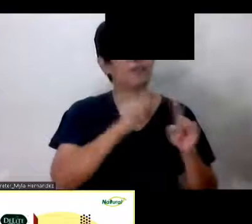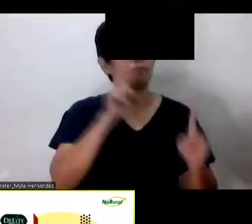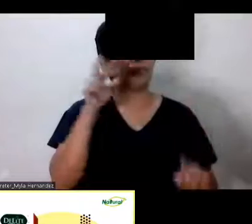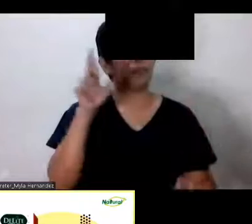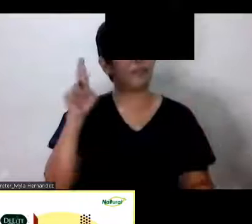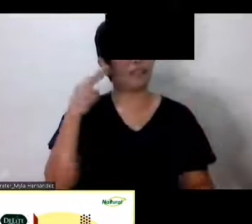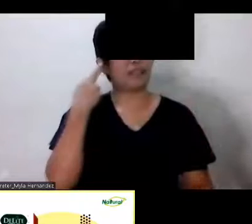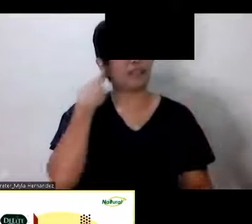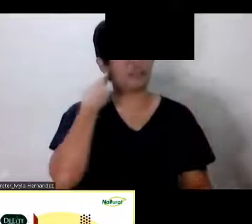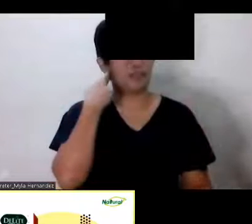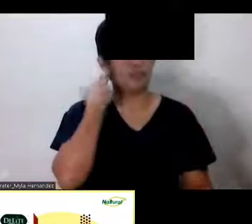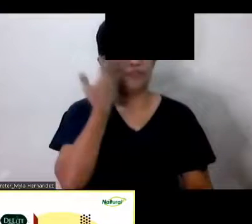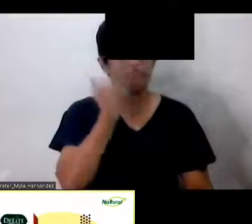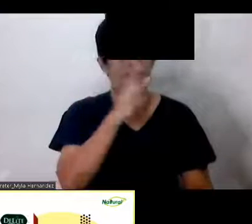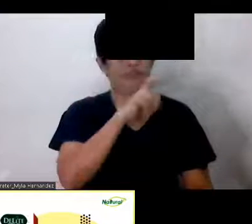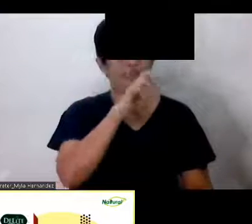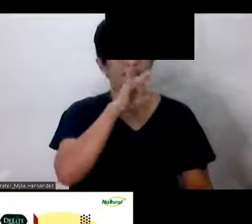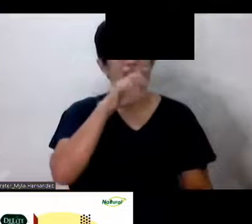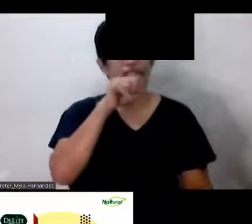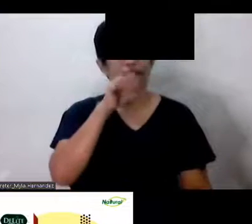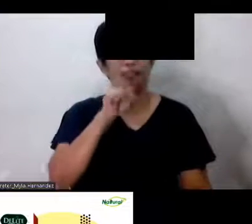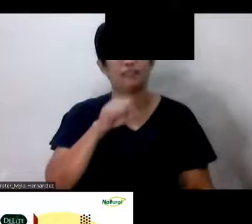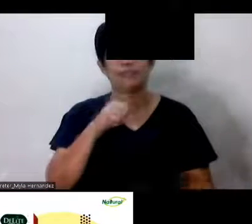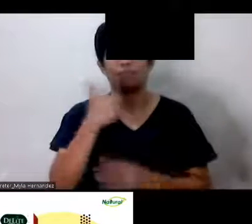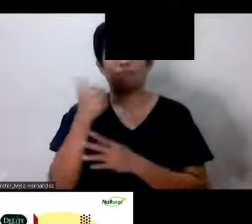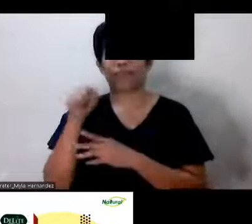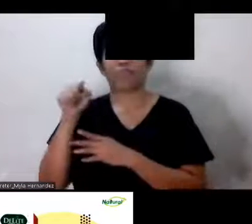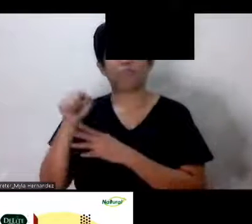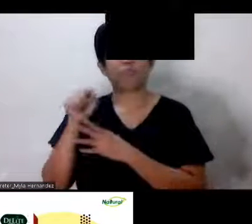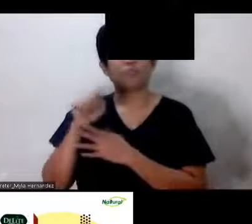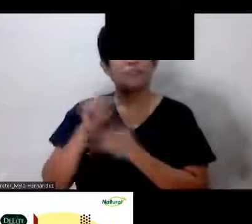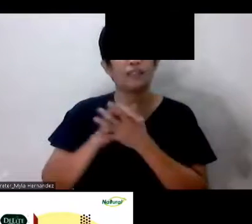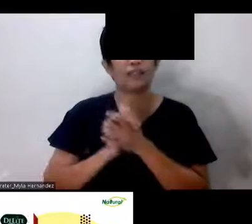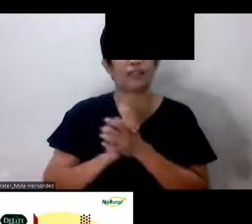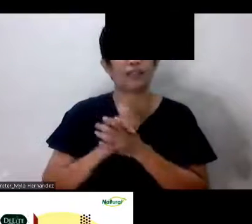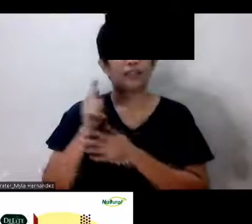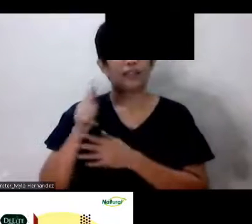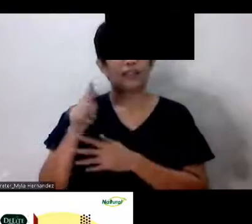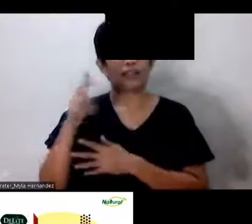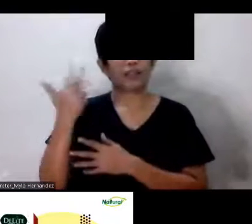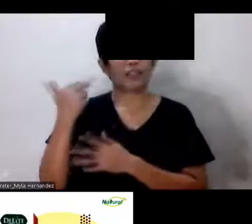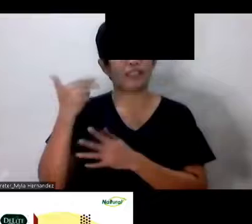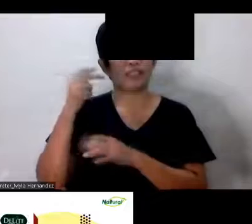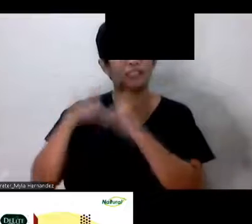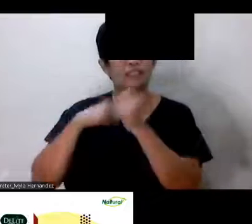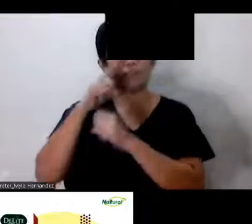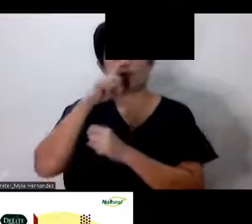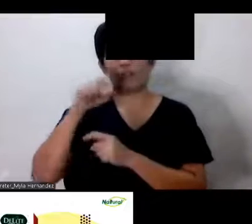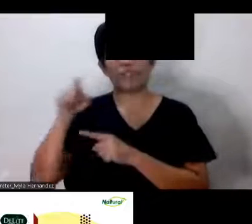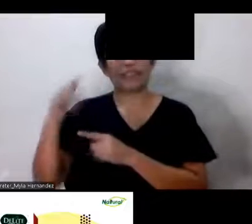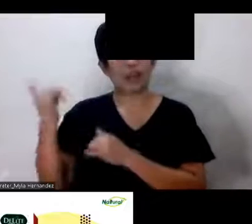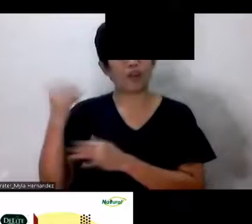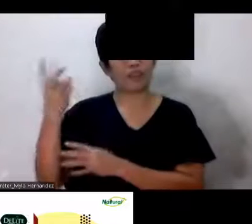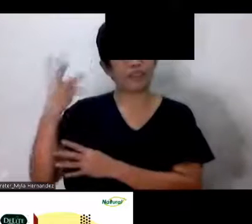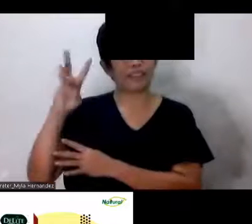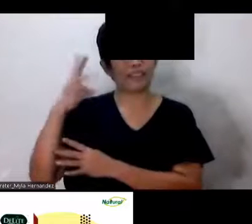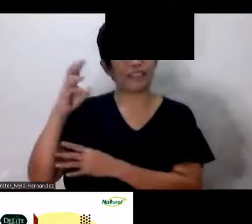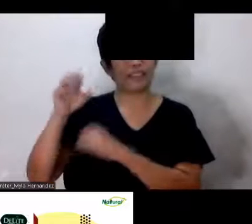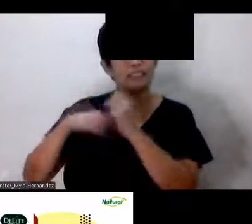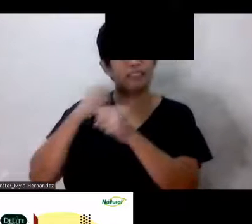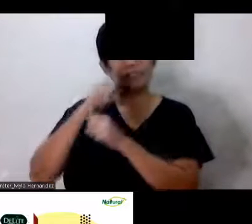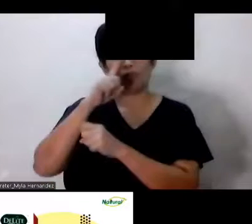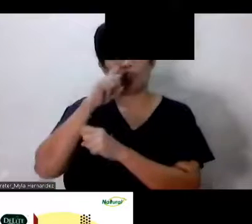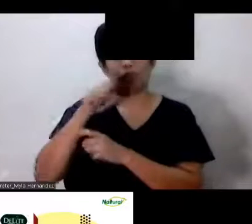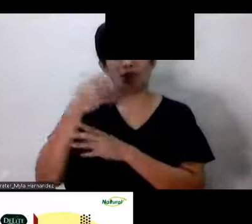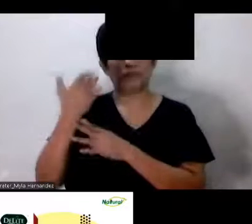On your side Brother Ang Ito rin si Terry Sabi niya Ganun din Kanina 13 years old Ngayon naman 16 years old Mahirap na naman